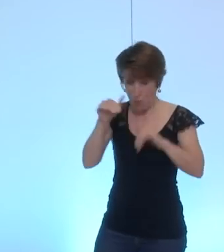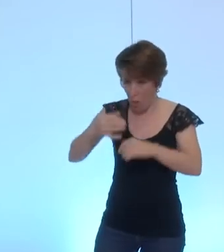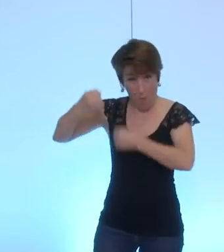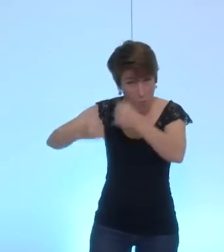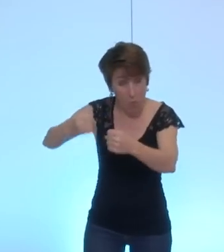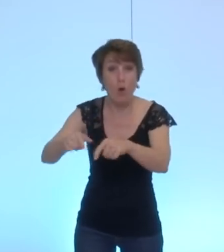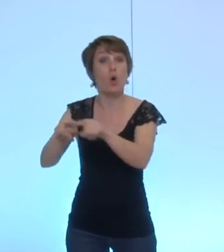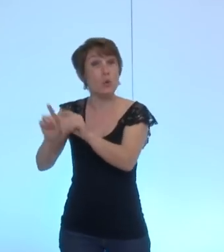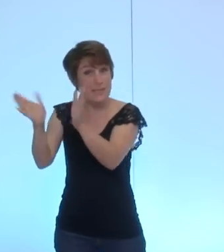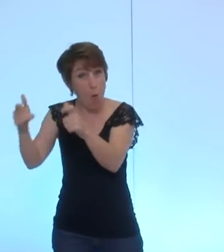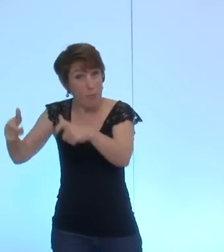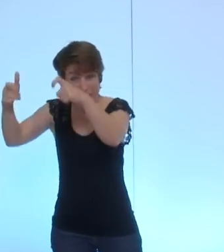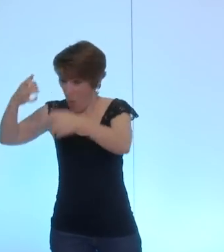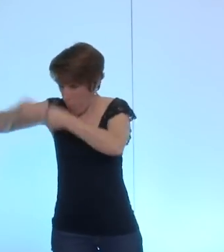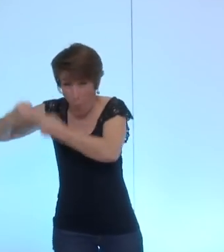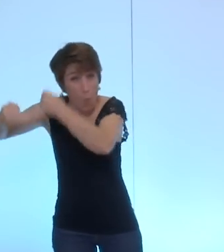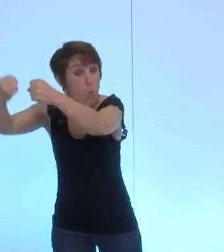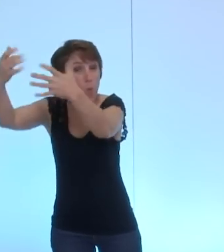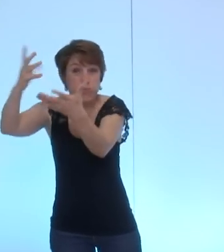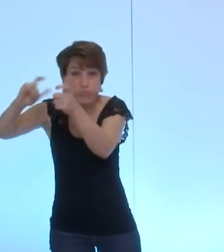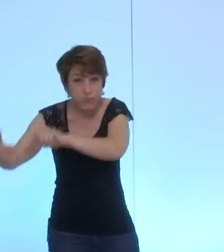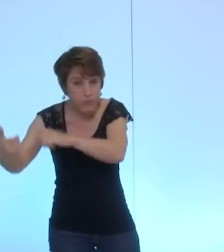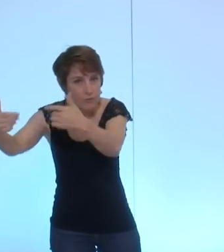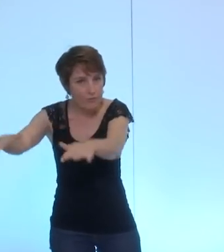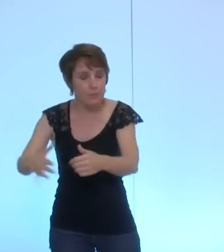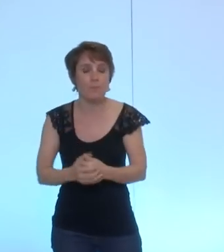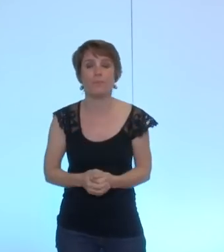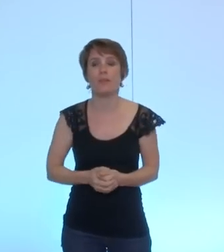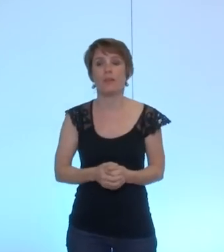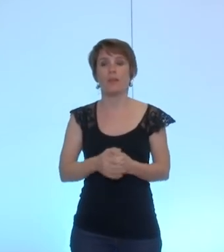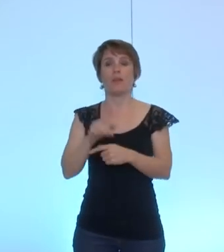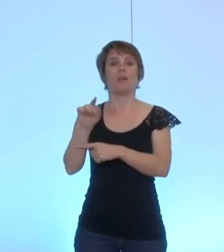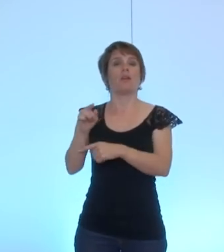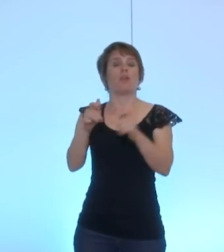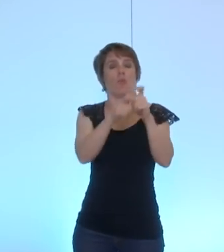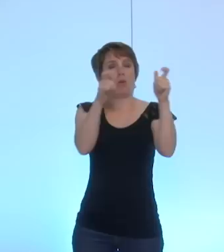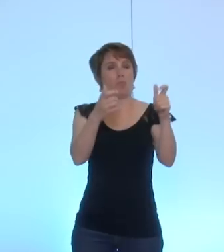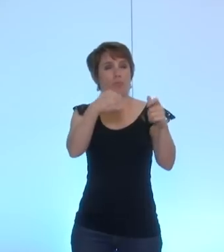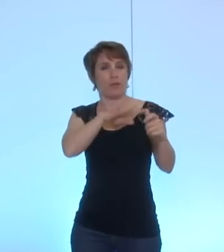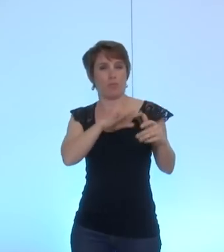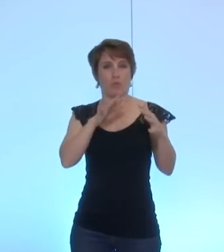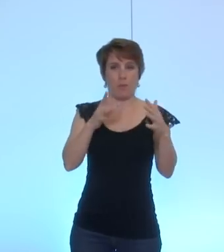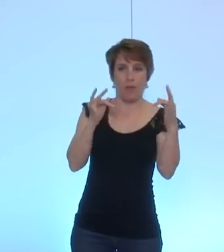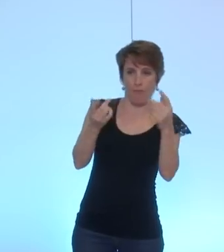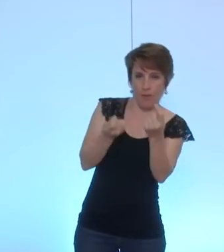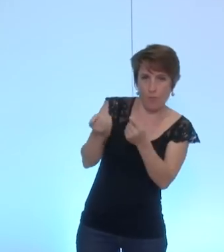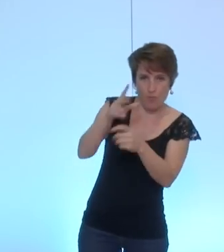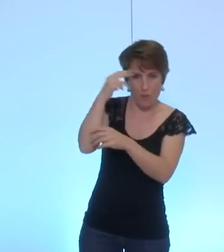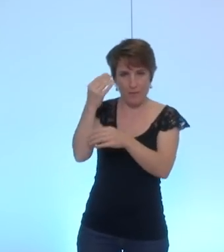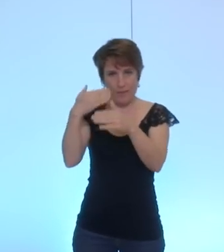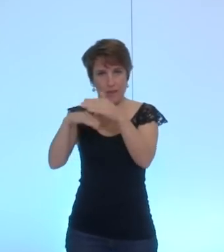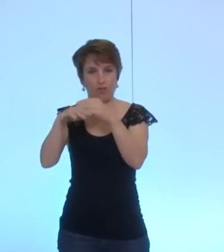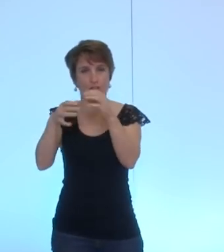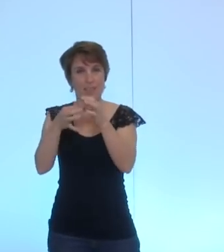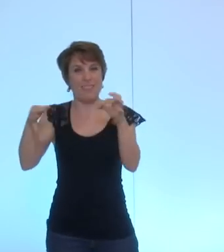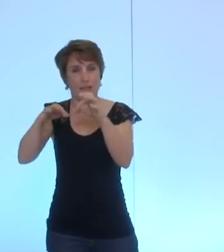chiffres de l'OSHA organisme onusien chargé des affaires humanitaires dans les territoires occupés on dénombre du 7 juillet